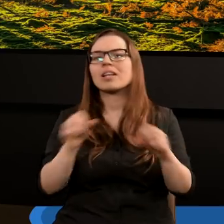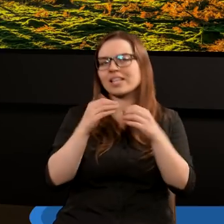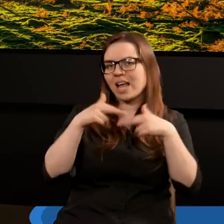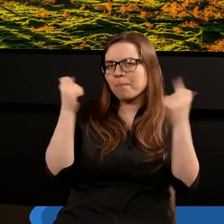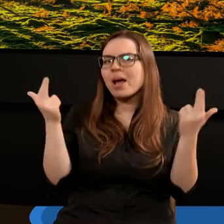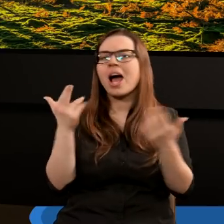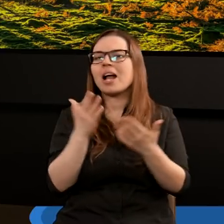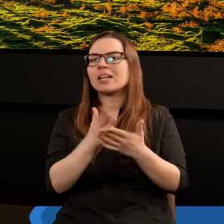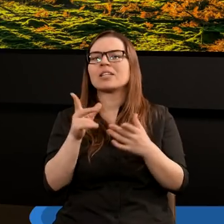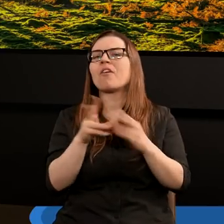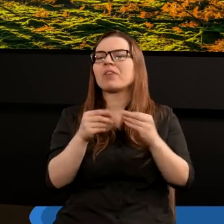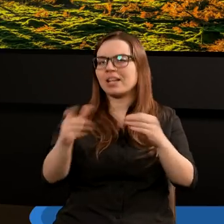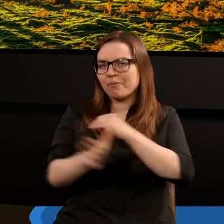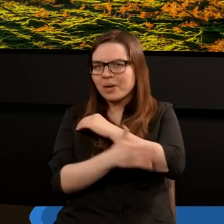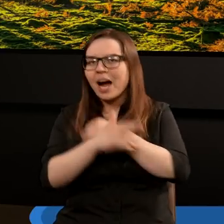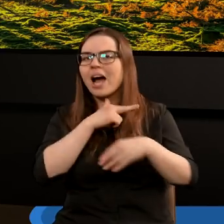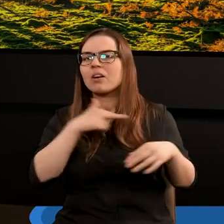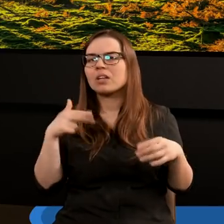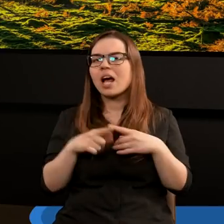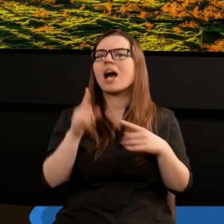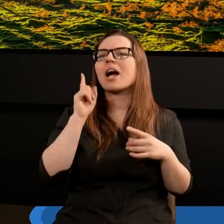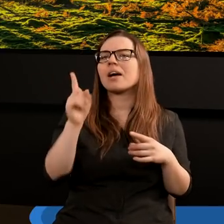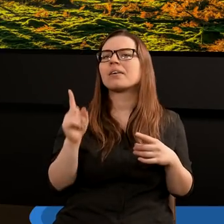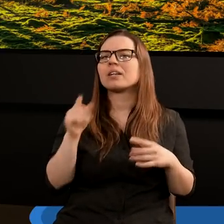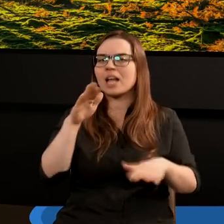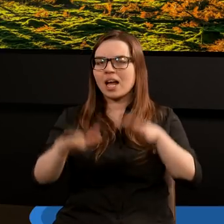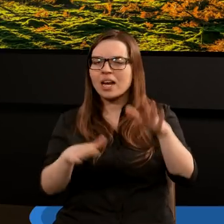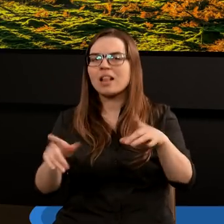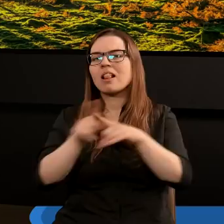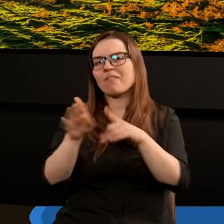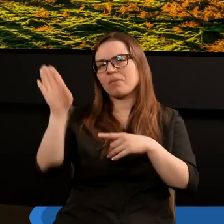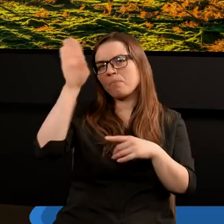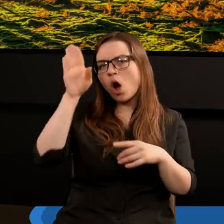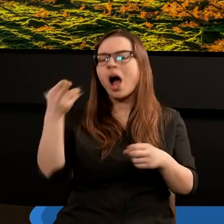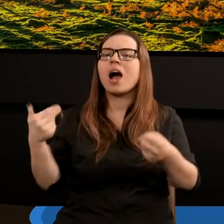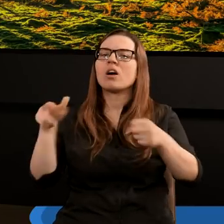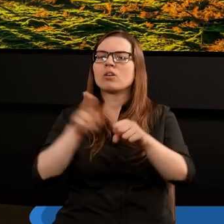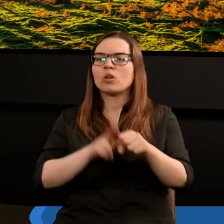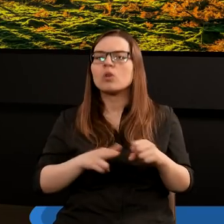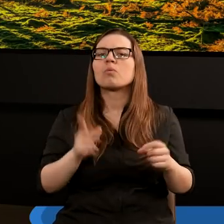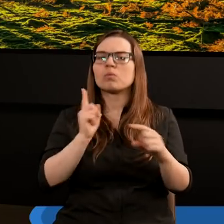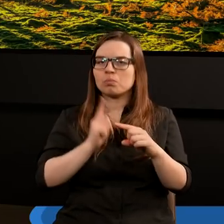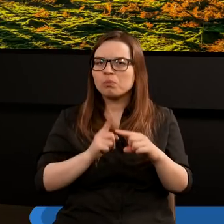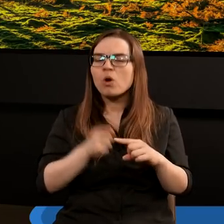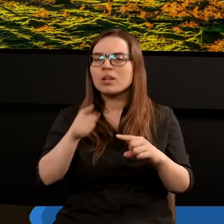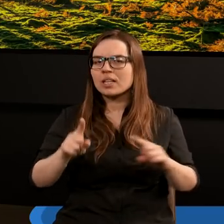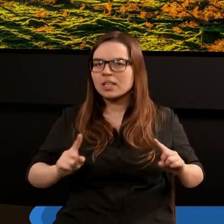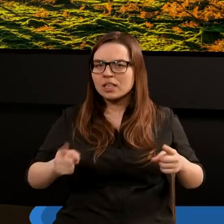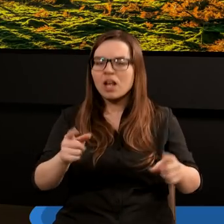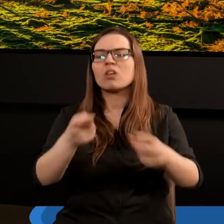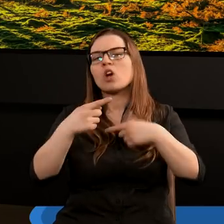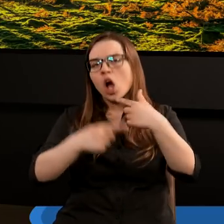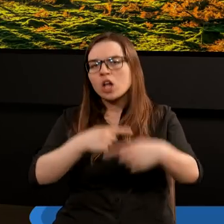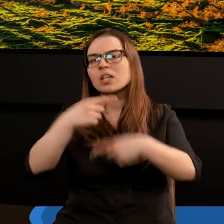tylko niebiańskie. Aniołowie nas oczywiście wspierają, ale to są ci naśladowcy, naśladowcy Boga, którzy postanowili to dzieło